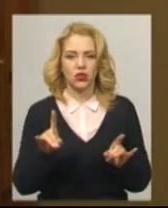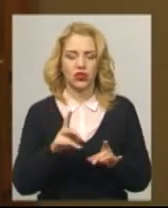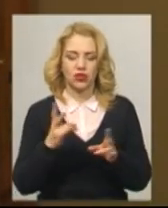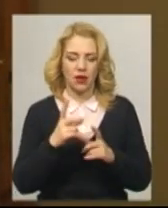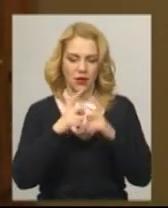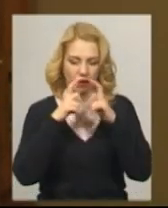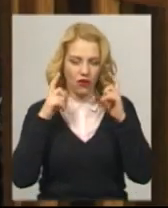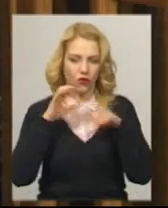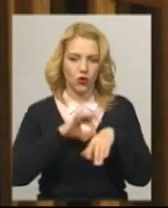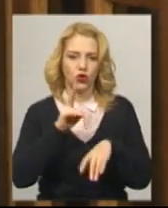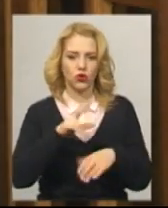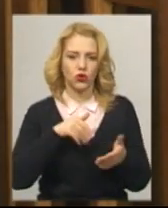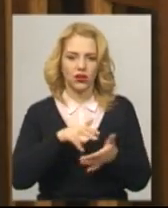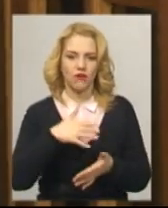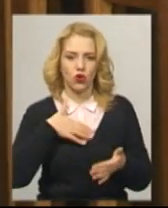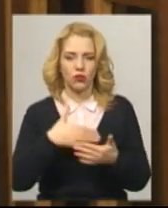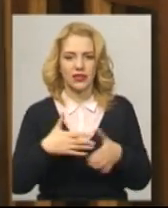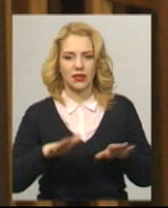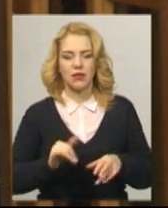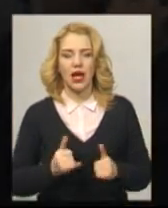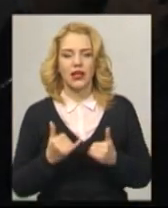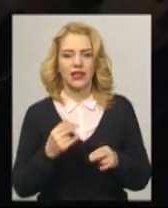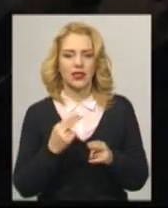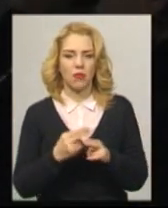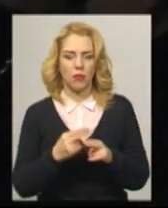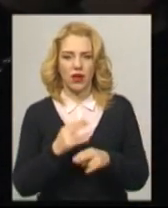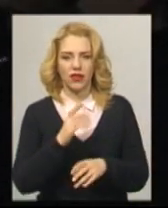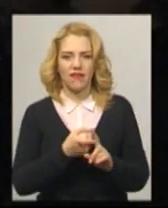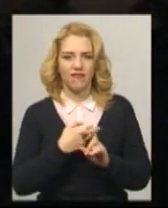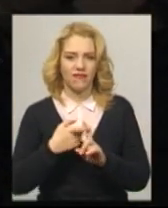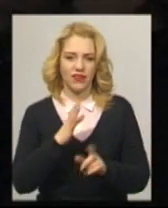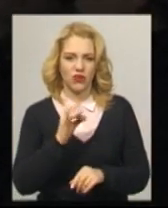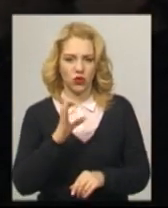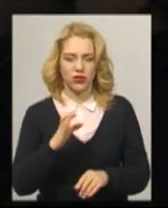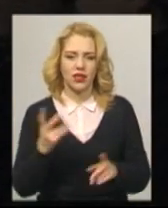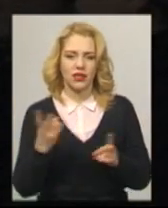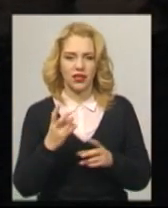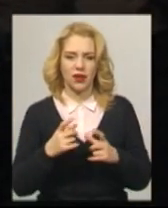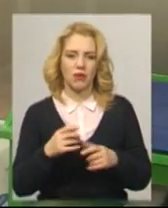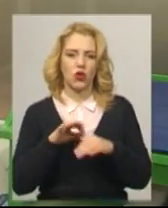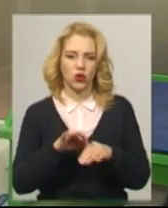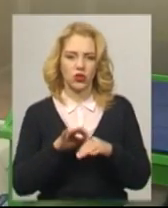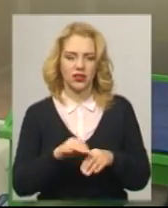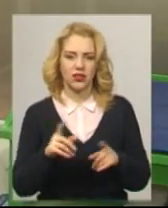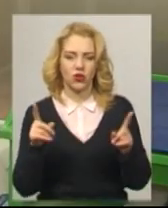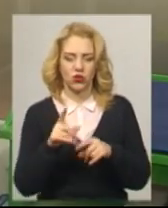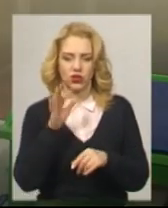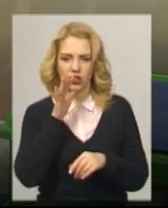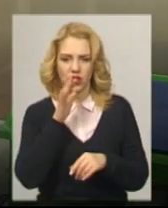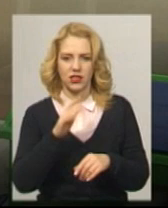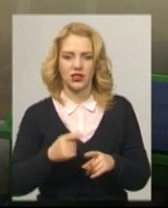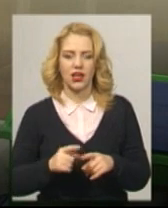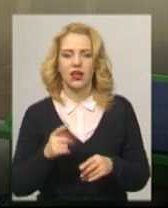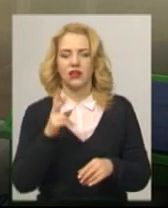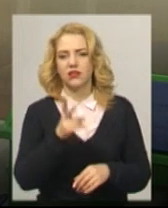якщо вони йдуть у громадське місце. А от для запобігання вірусам радить її носити короткочасно або часто змінювати. Це короткочасно має